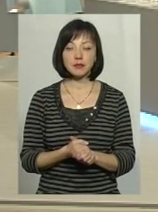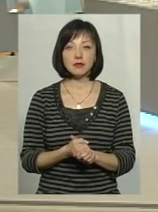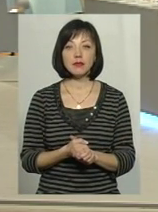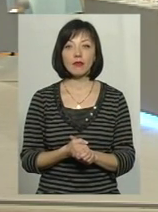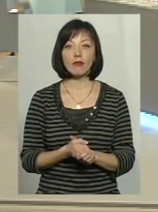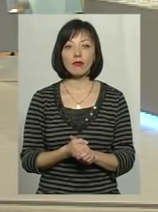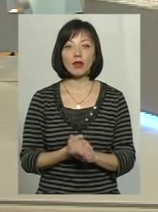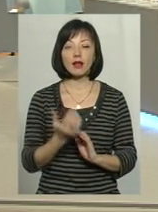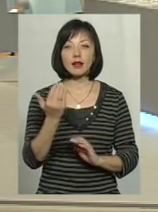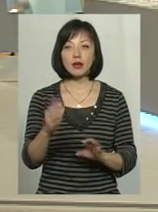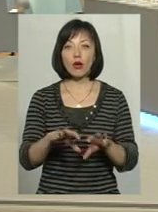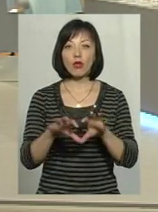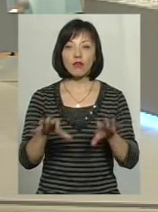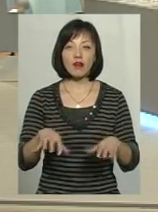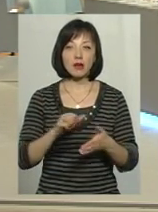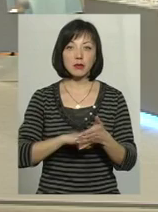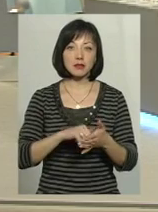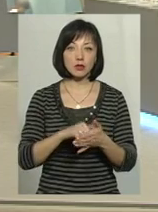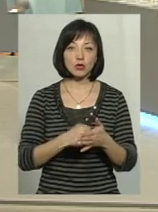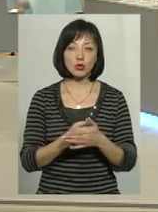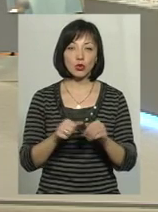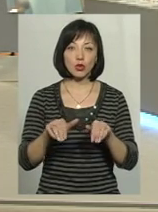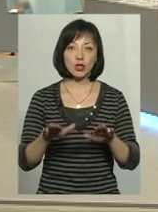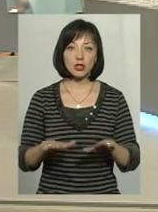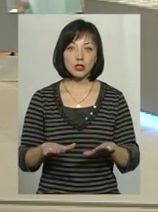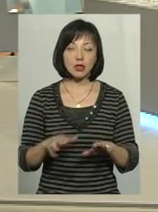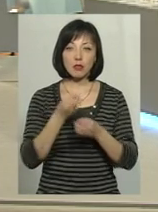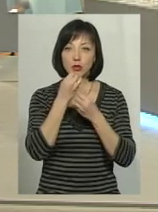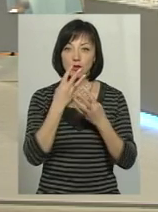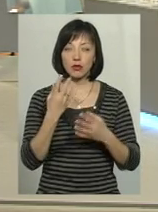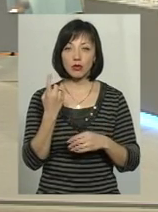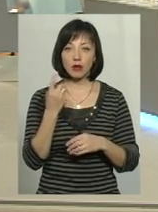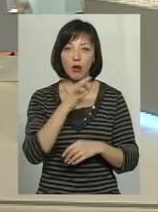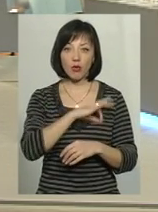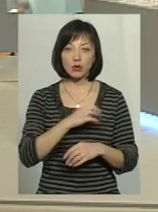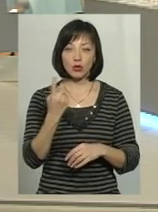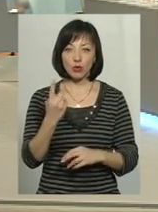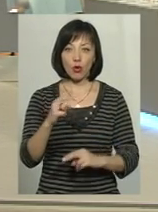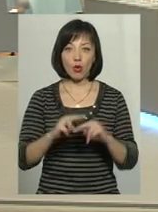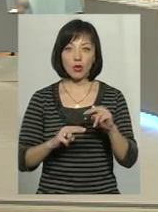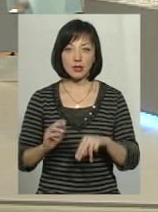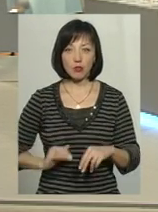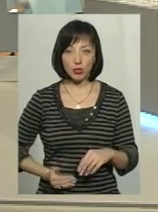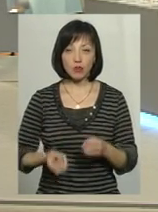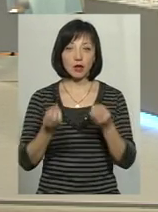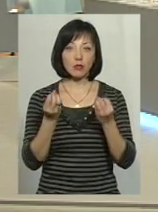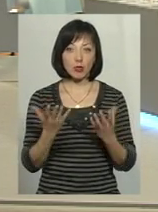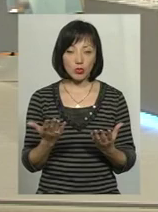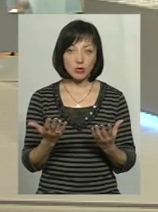Її головування призвело до рішення позитивного, на користь одного забудовника. І просто